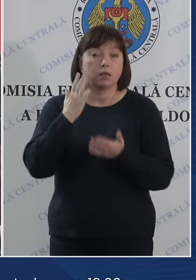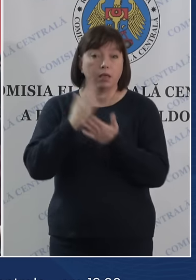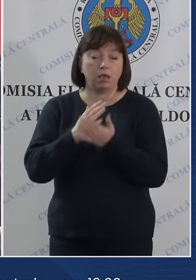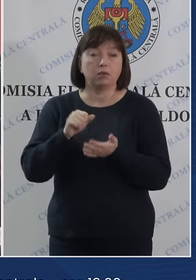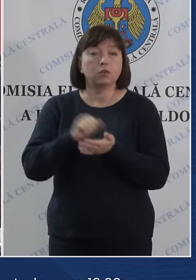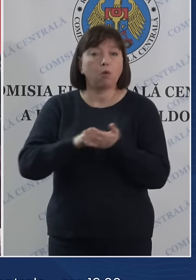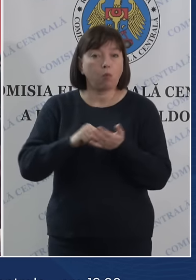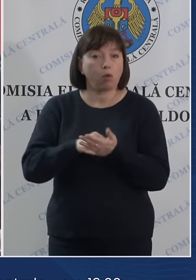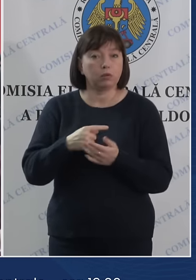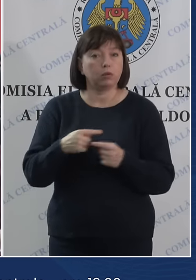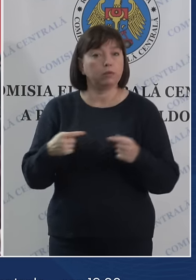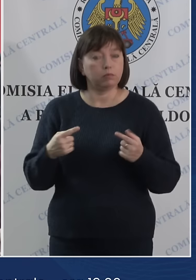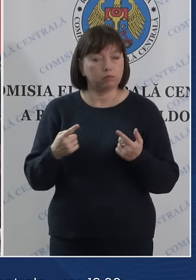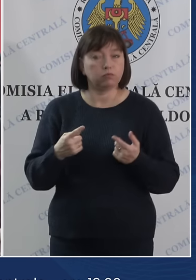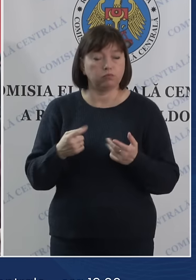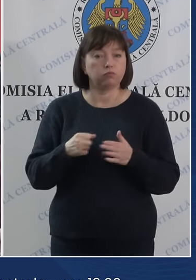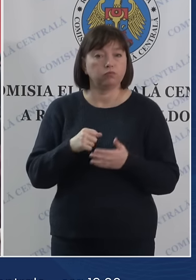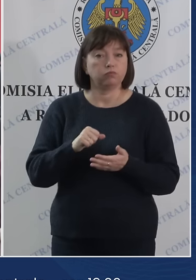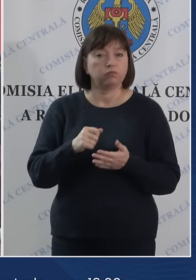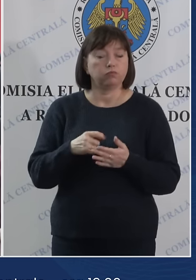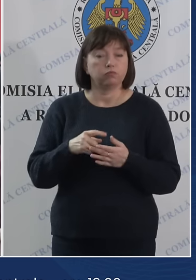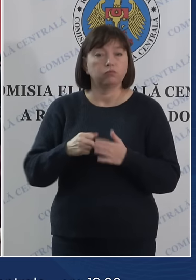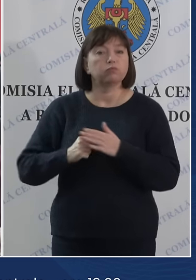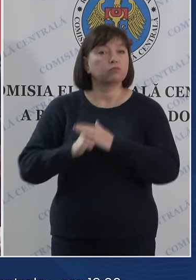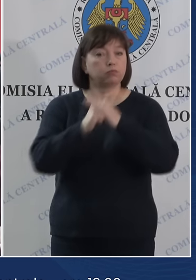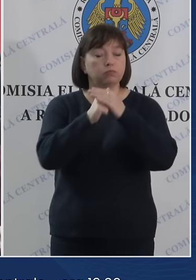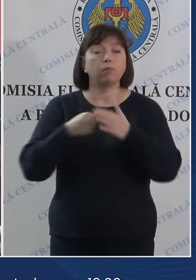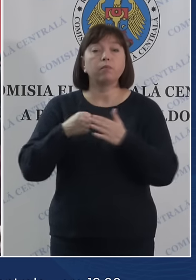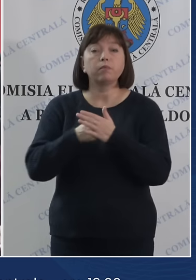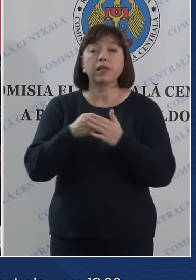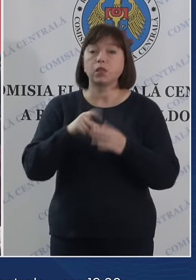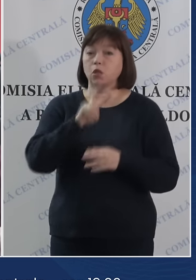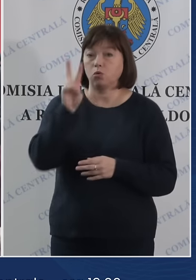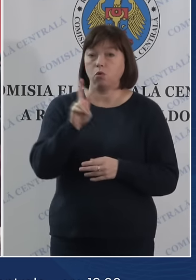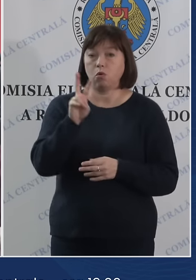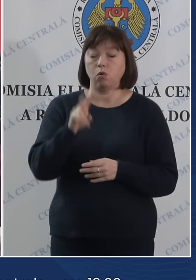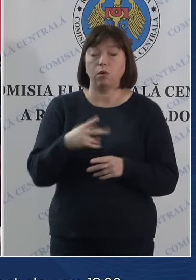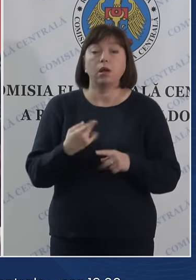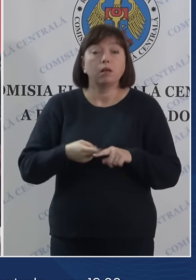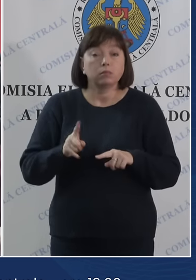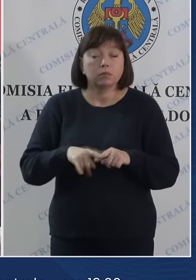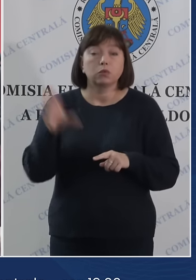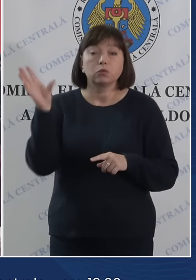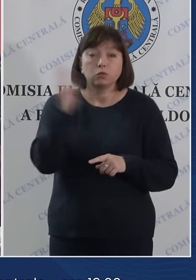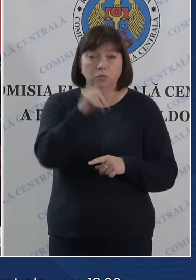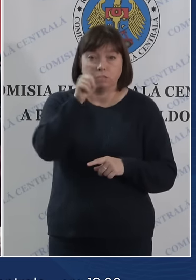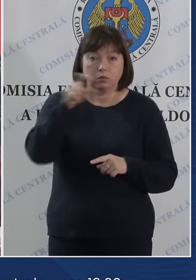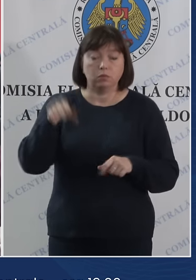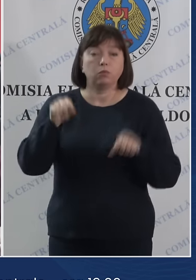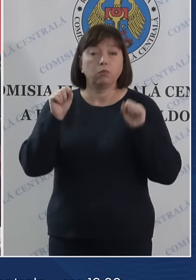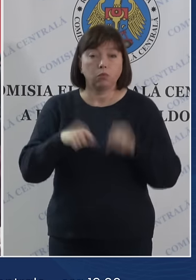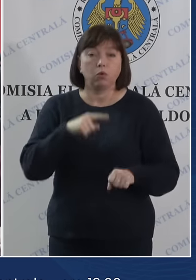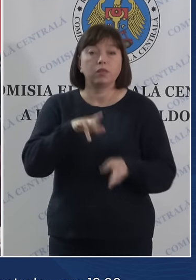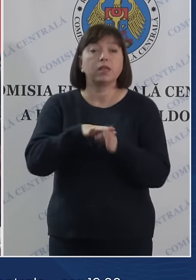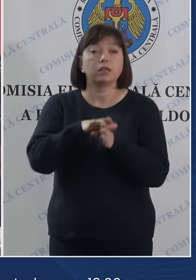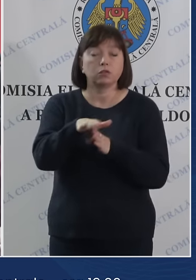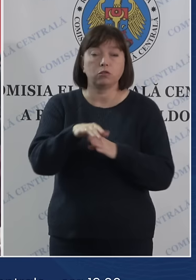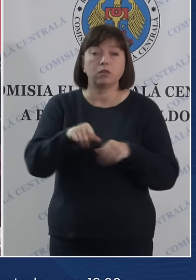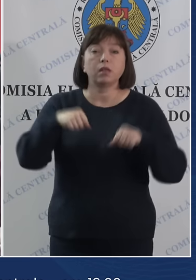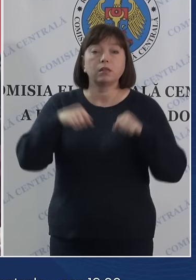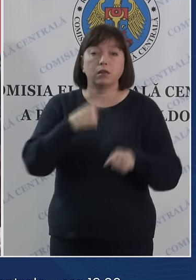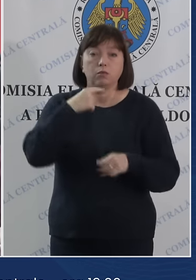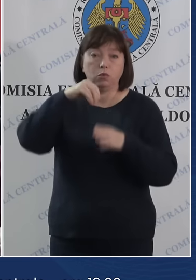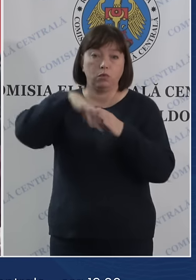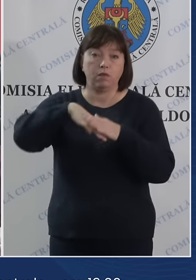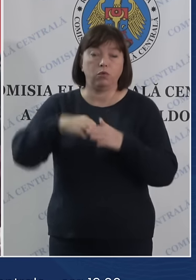motive obiective cu până la două ore, astfel încât toți alegătorii să-și poată exercita dreptul